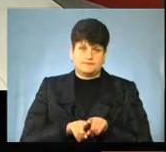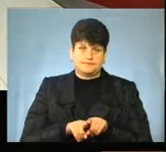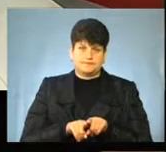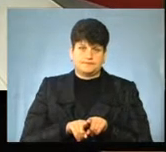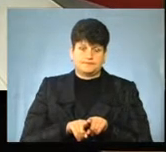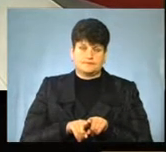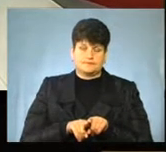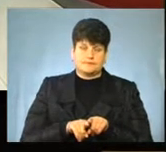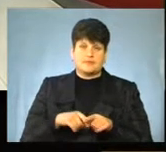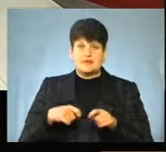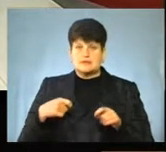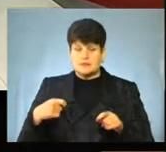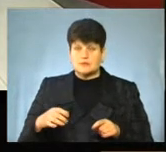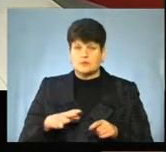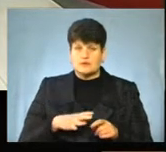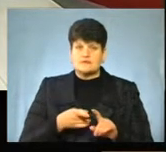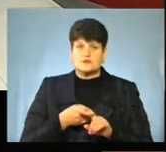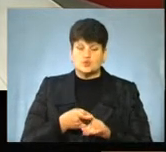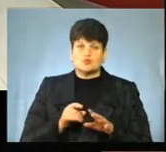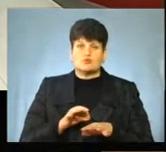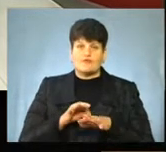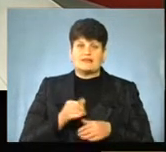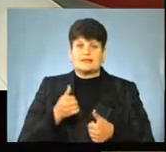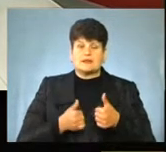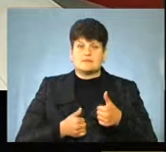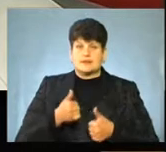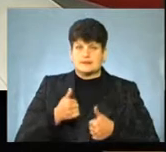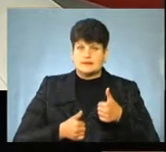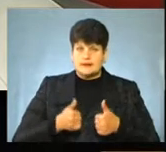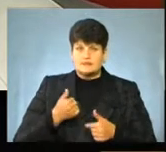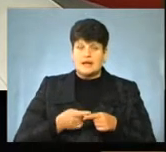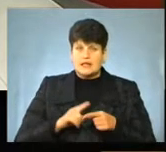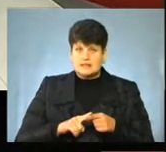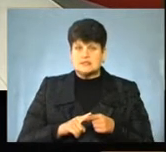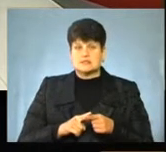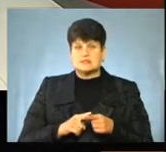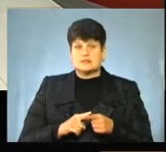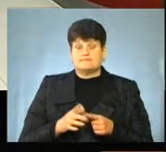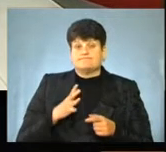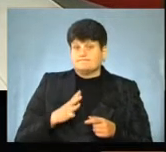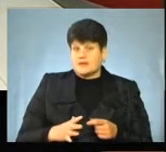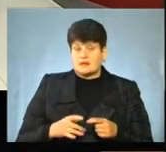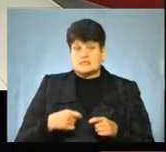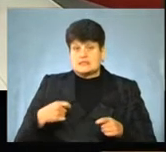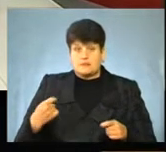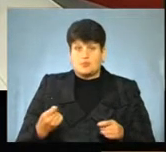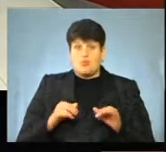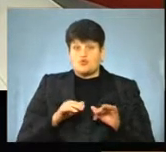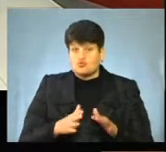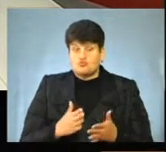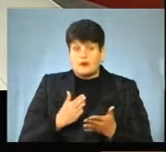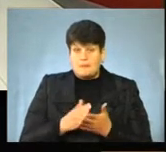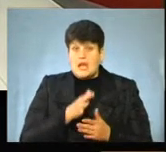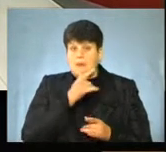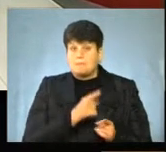також затримки відбуваються в зв'язку з проведенням тендерних процедур, але це вимушені затримки, тому що процедура триває певний період, який